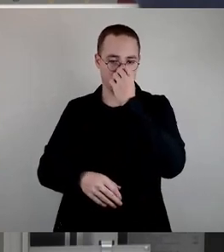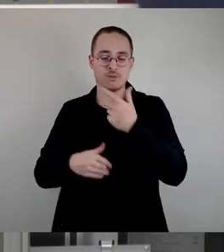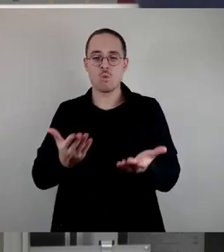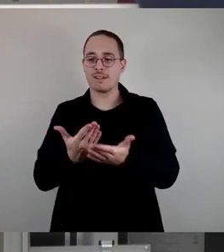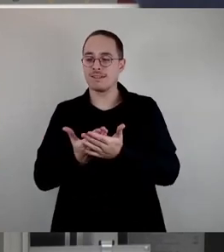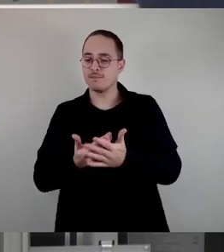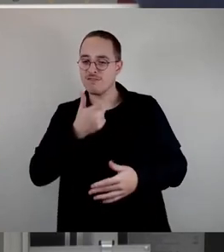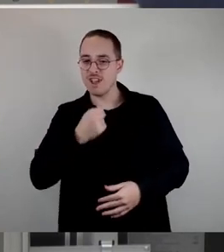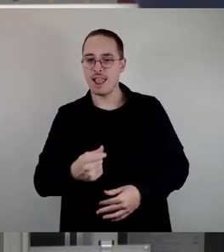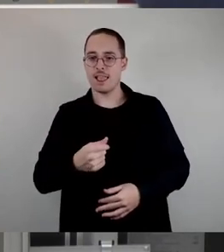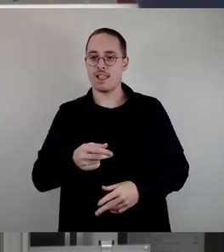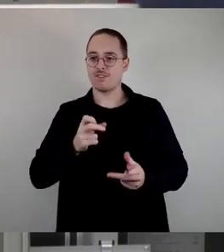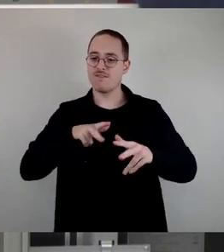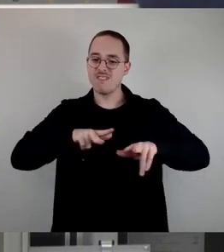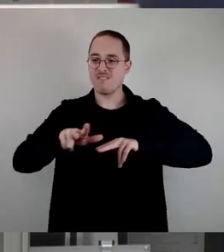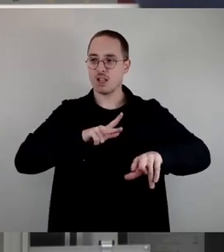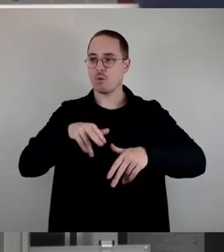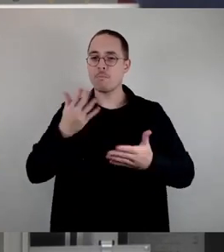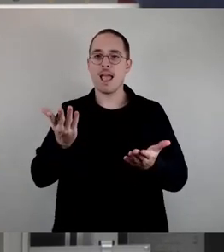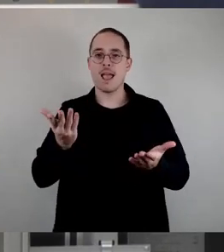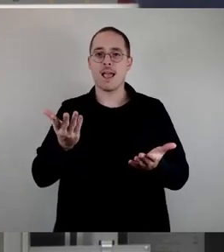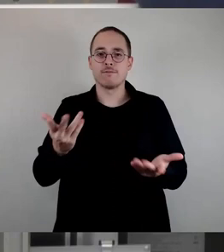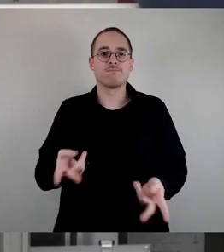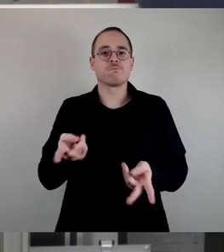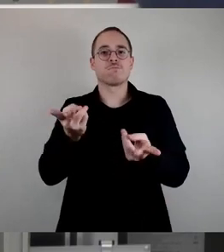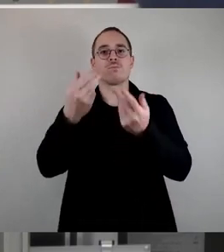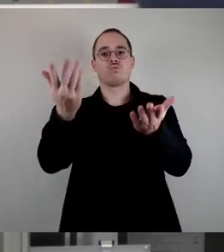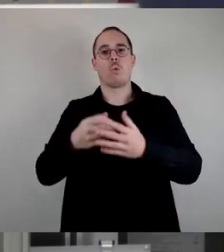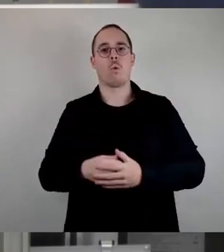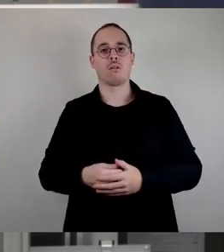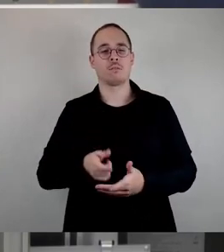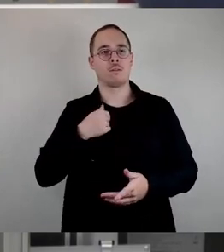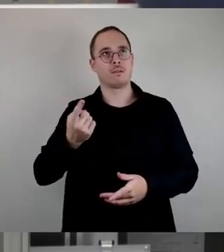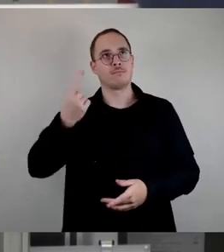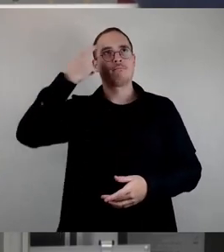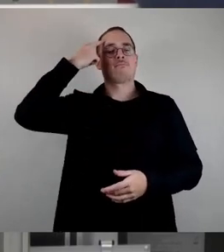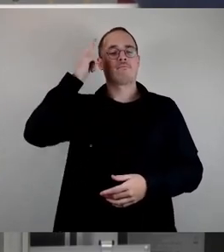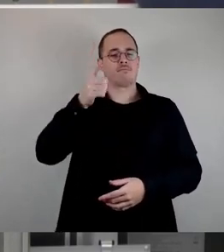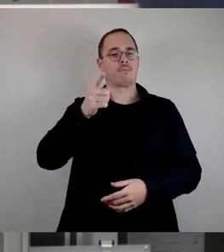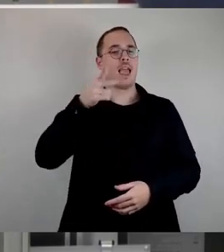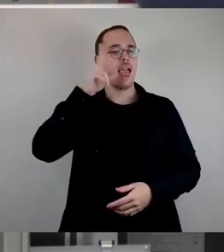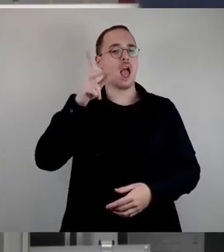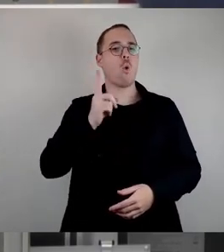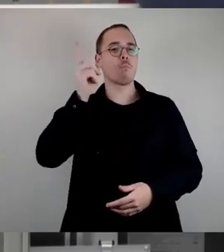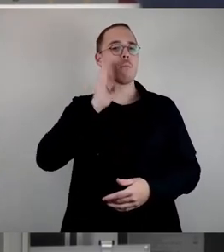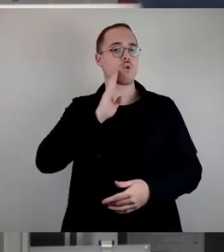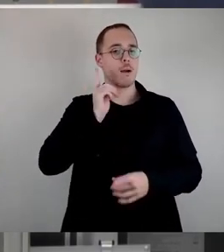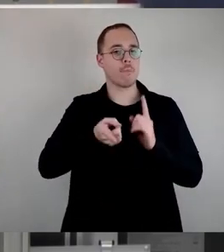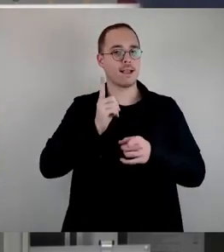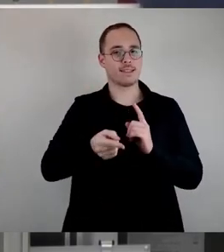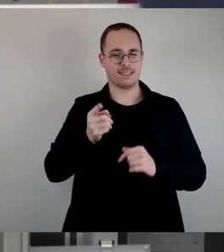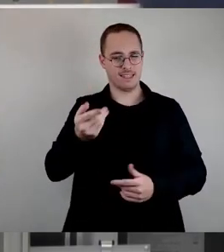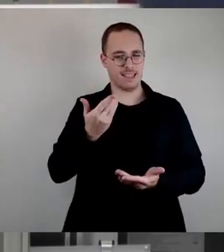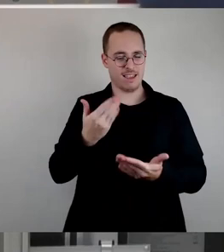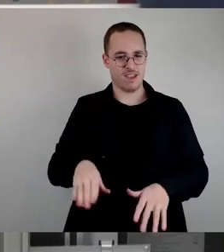mich dunkel an ein gewisses Papier, lieber Herr Oberbürgermeister, da hatten sich eine ganze Reihe von Fraktionen sogar schon mal darauf verständigt. Es hat irgendwie dann am